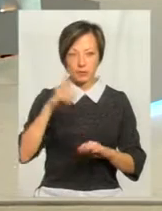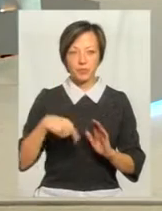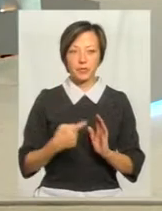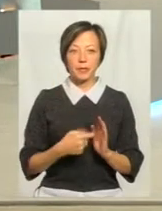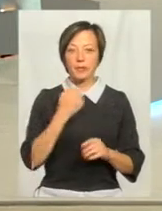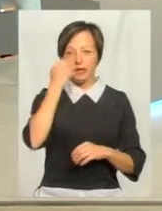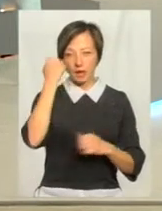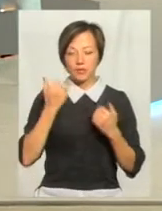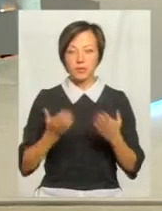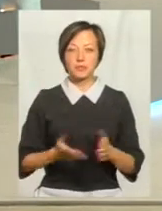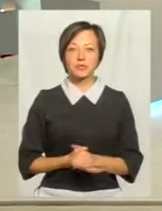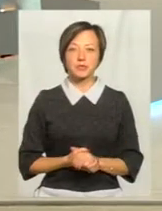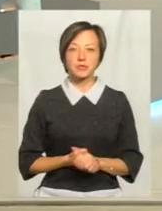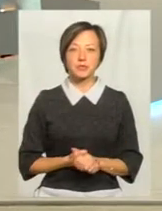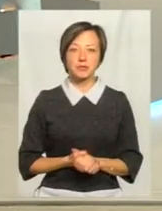Дякую, будь ласка,